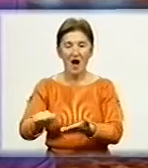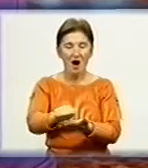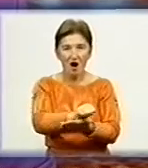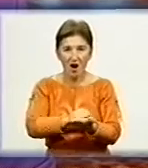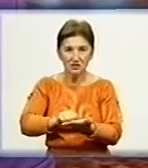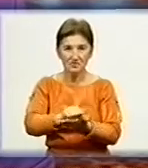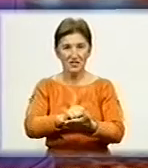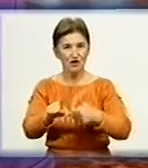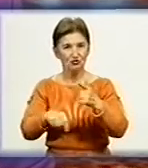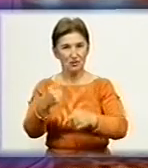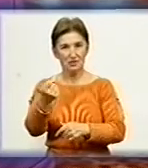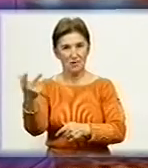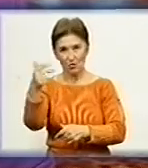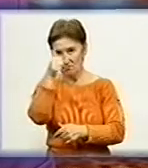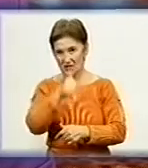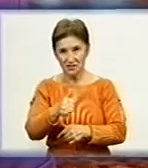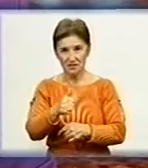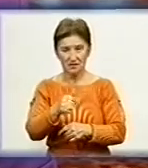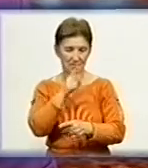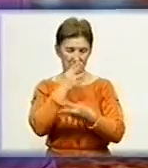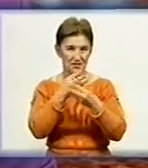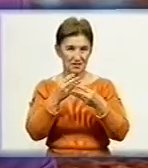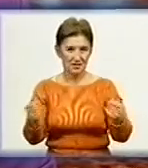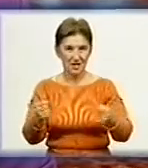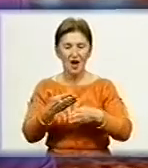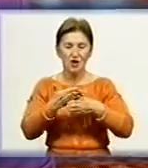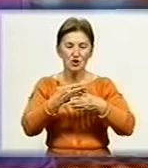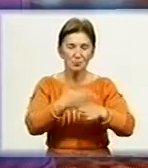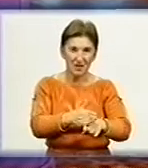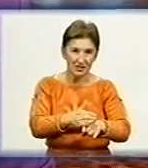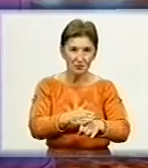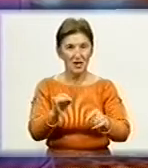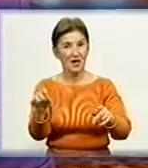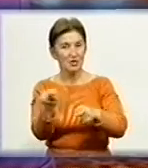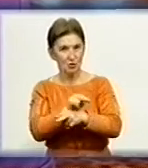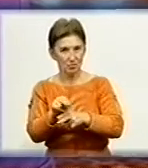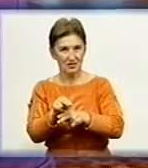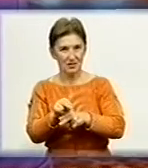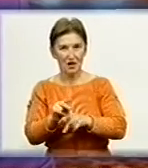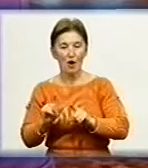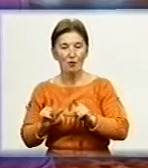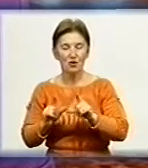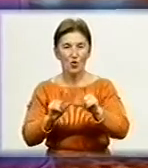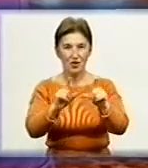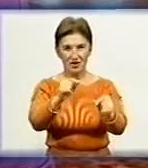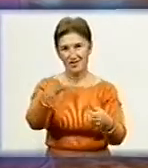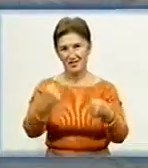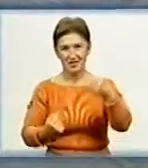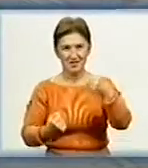вже за пару місяців він з доріг зникає. Розбитими і відремонтованими шляхами проїхав Сергій Михайлін.